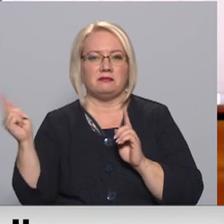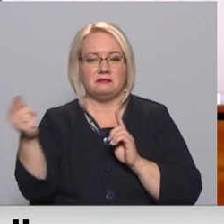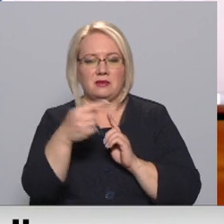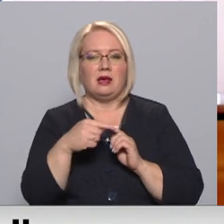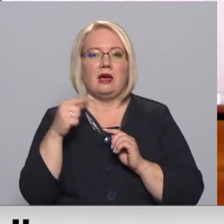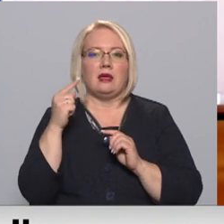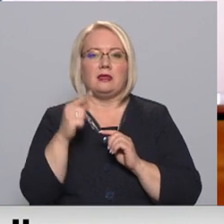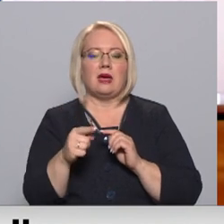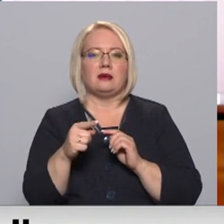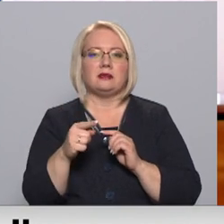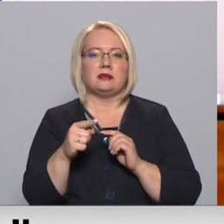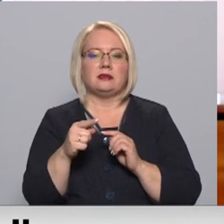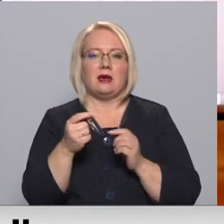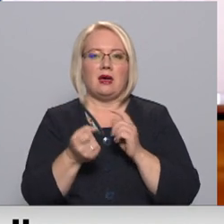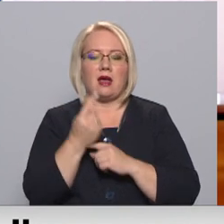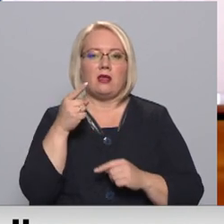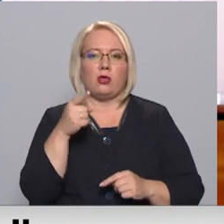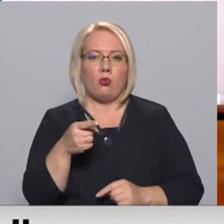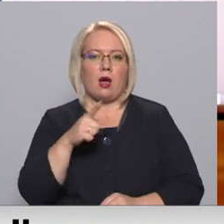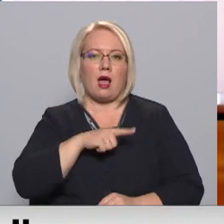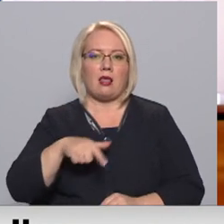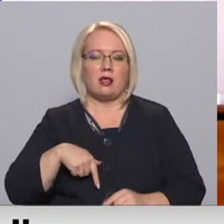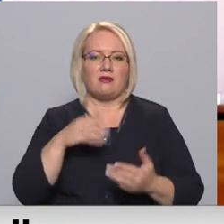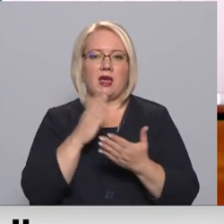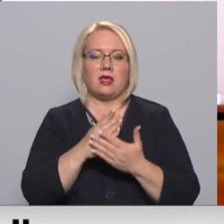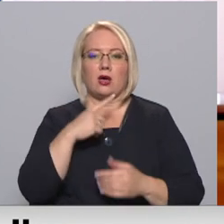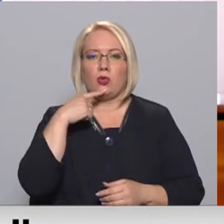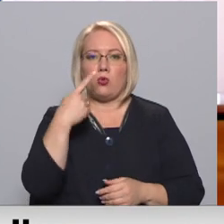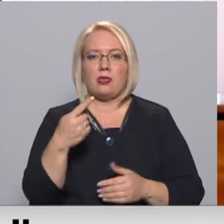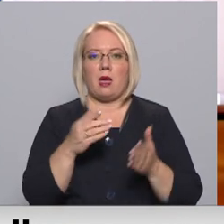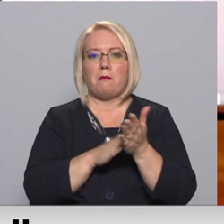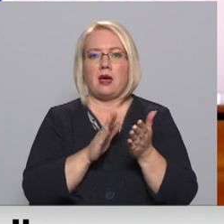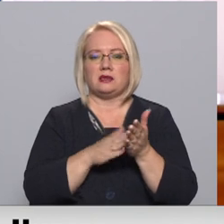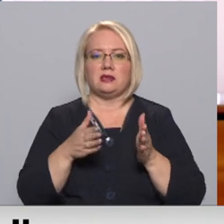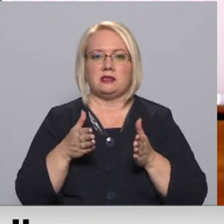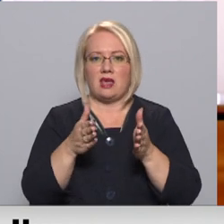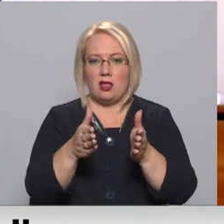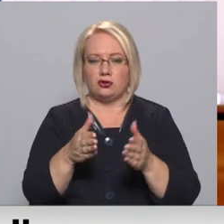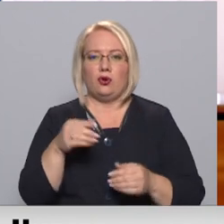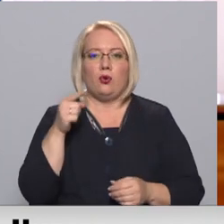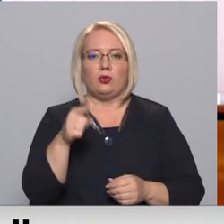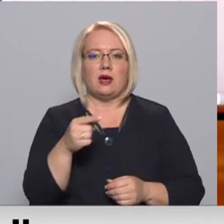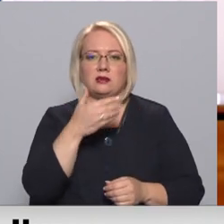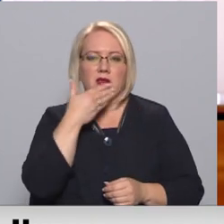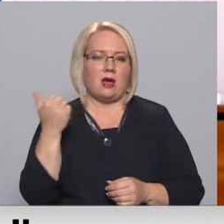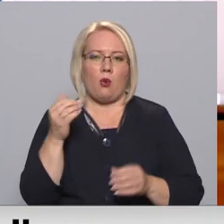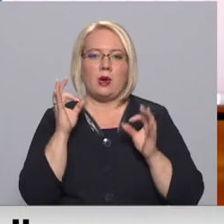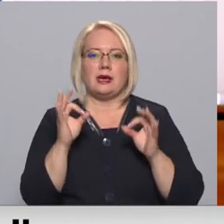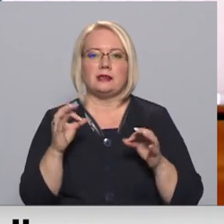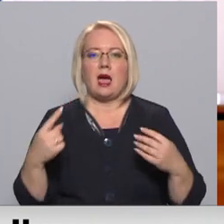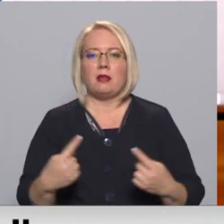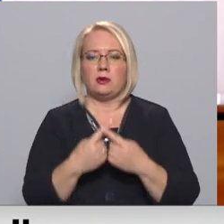paģēra to, ka Latvijā tiek noteikts maksas ceļš, kas tādā ziņā nav īsti